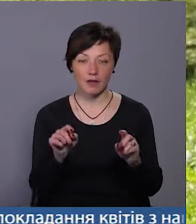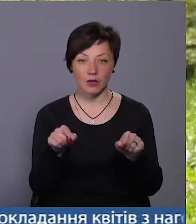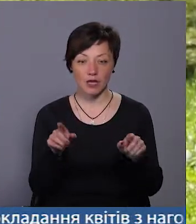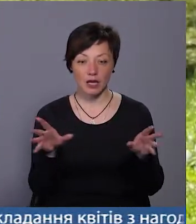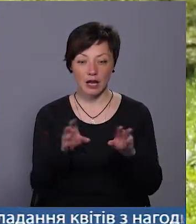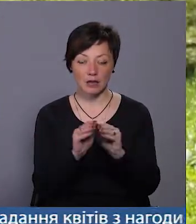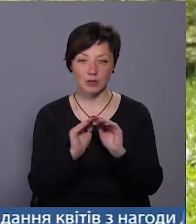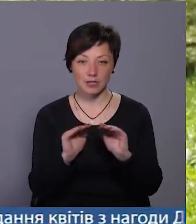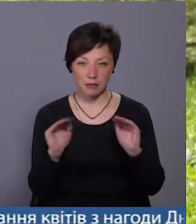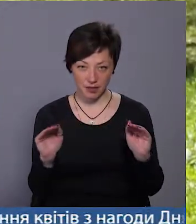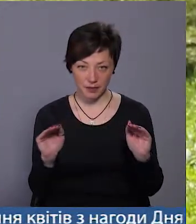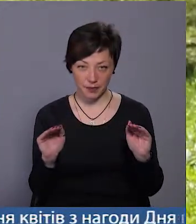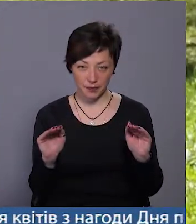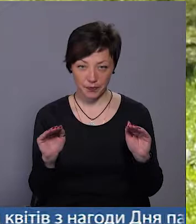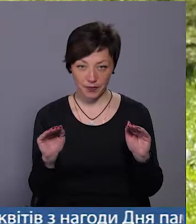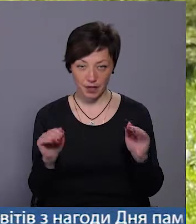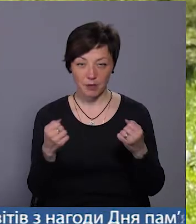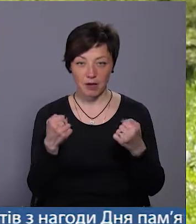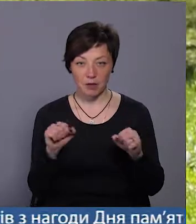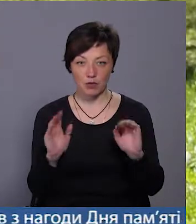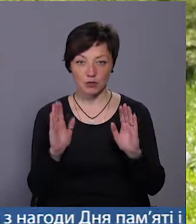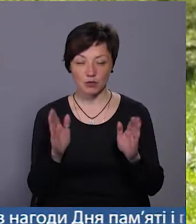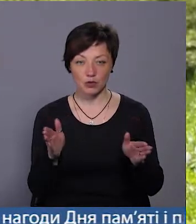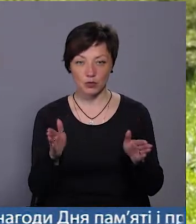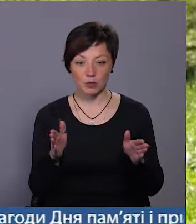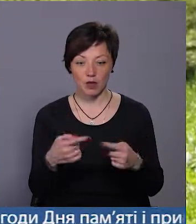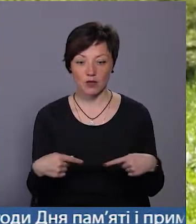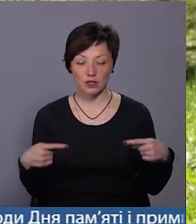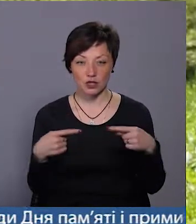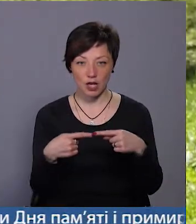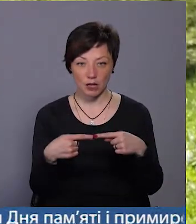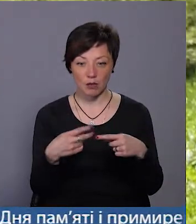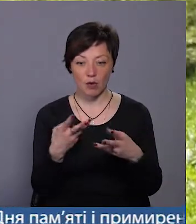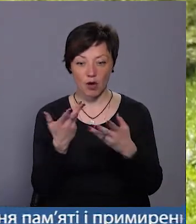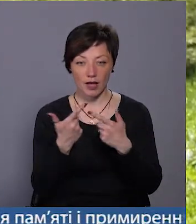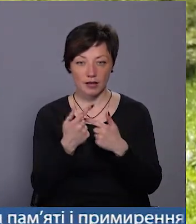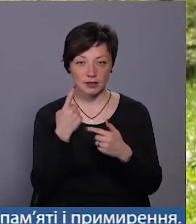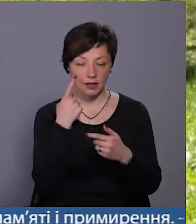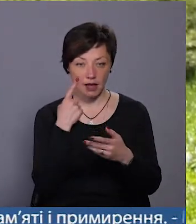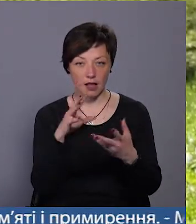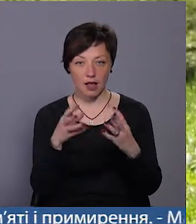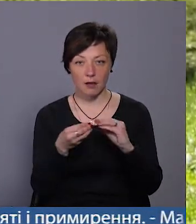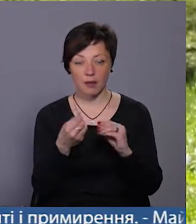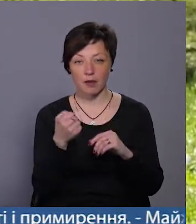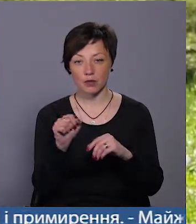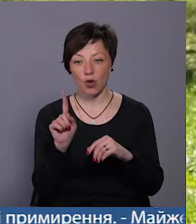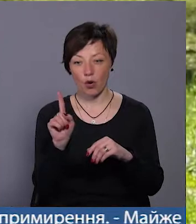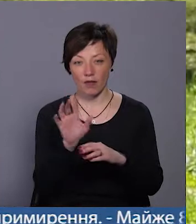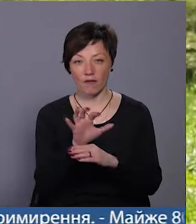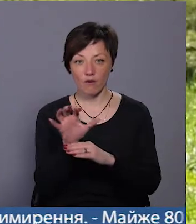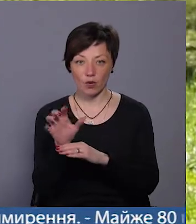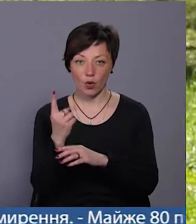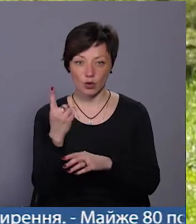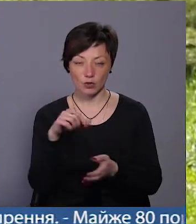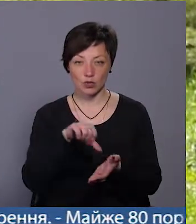разом з дітьми. Переможцю будемо визначати по кількості лайків, тобто переможе одне фото, один